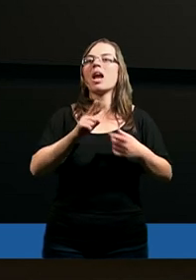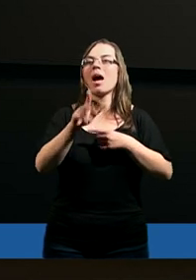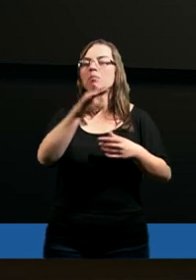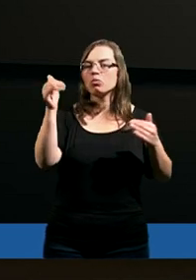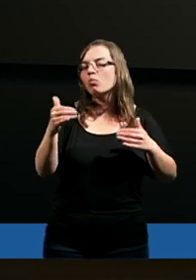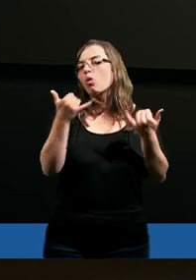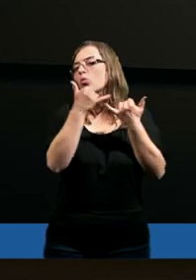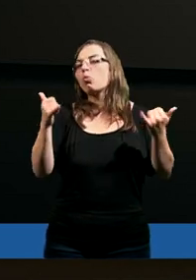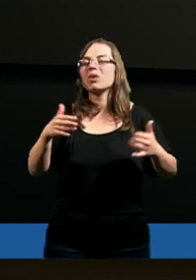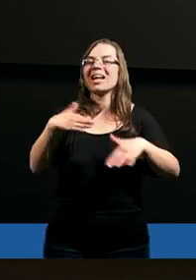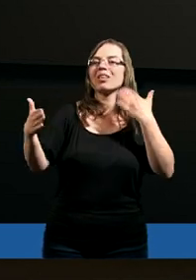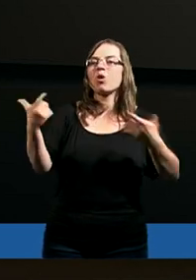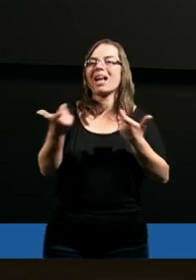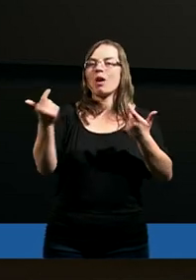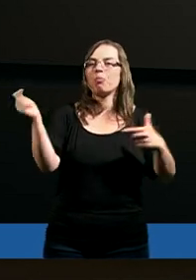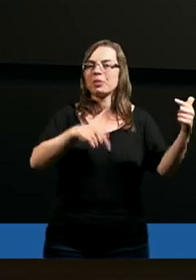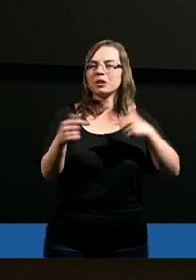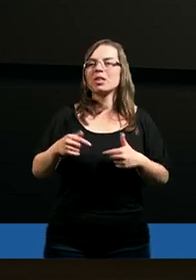zagrożenia mogą przyjść z różnej strony.